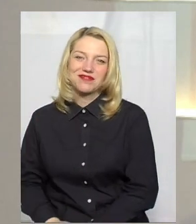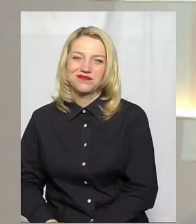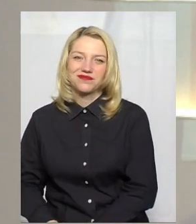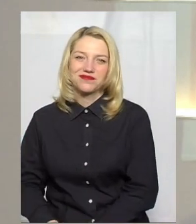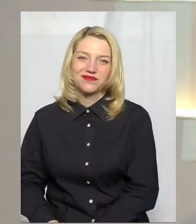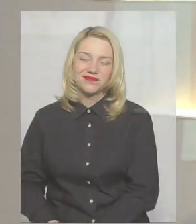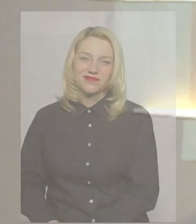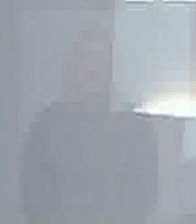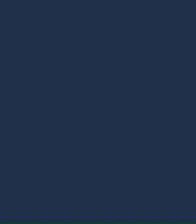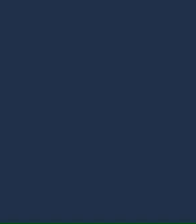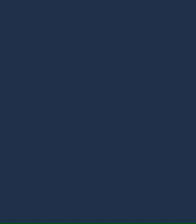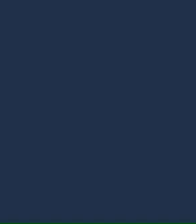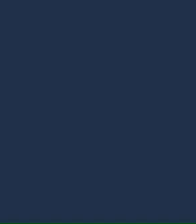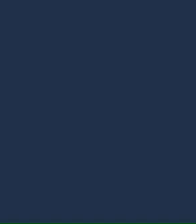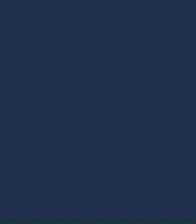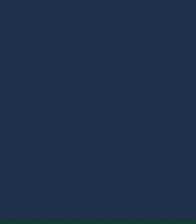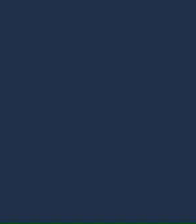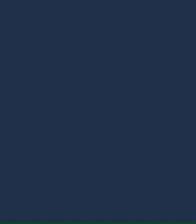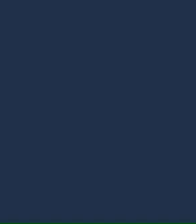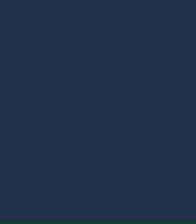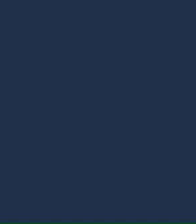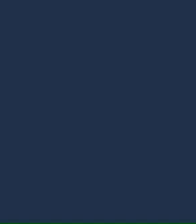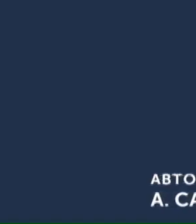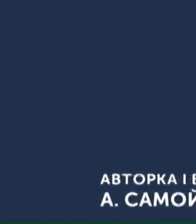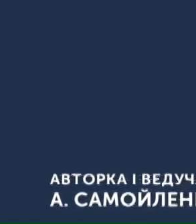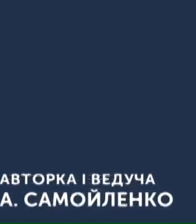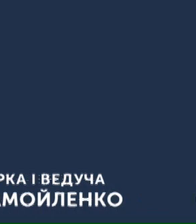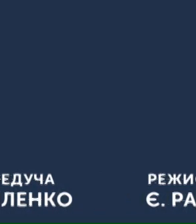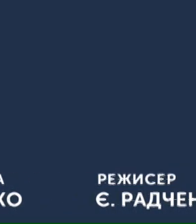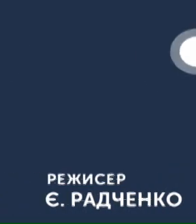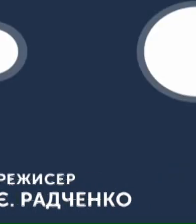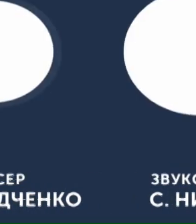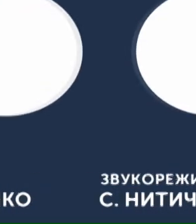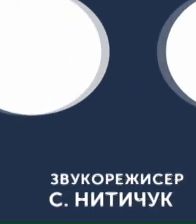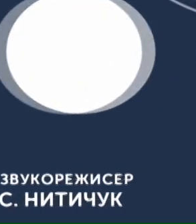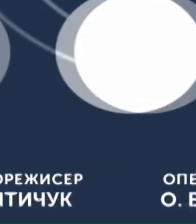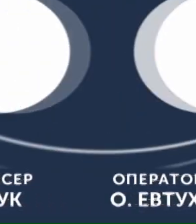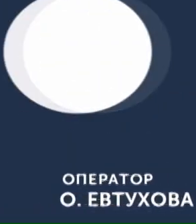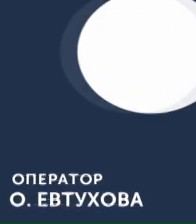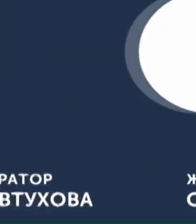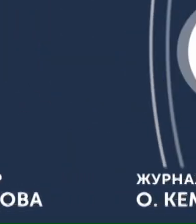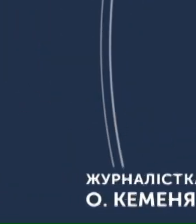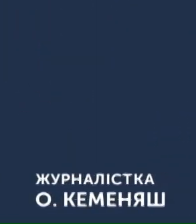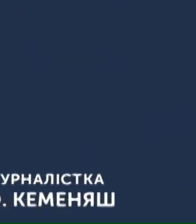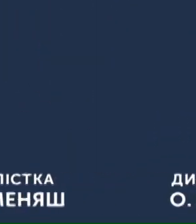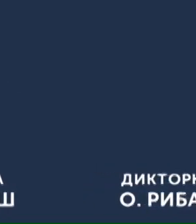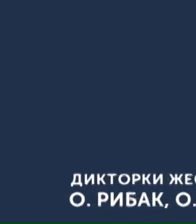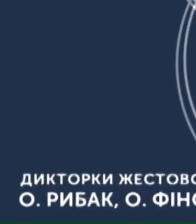Дякую. Дякую. Дякую.